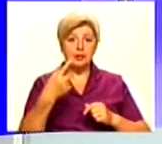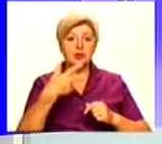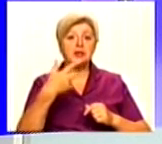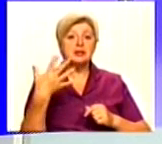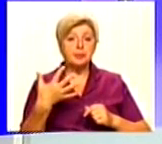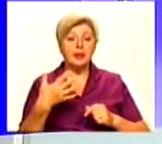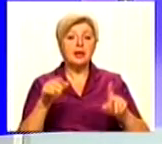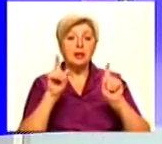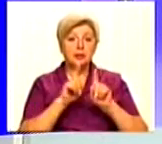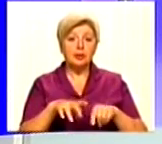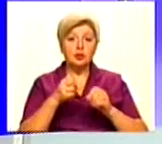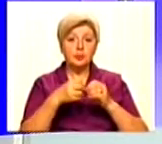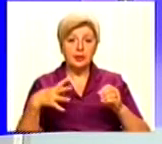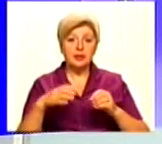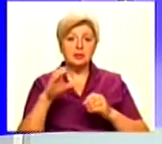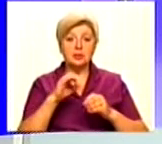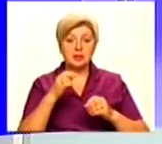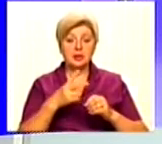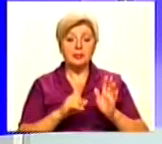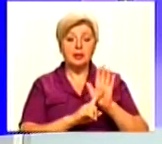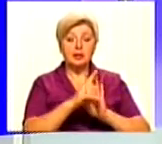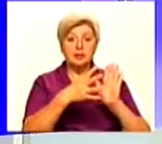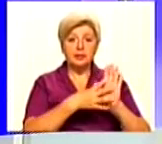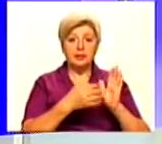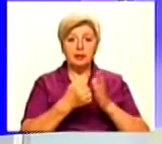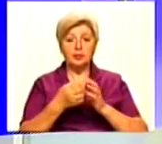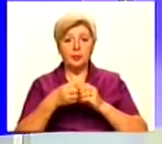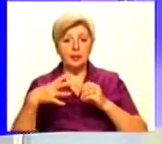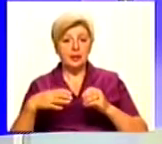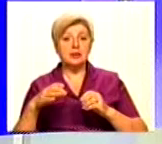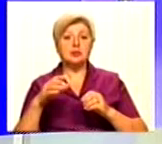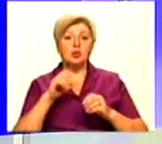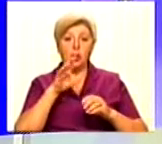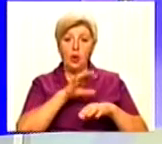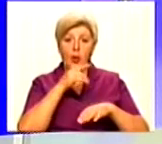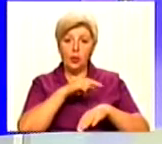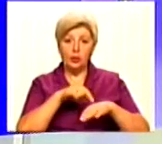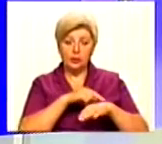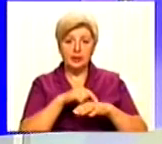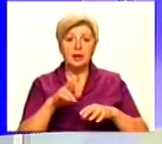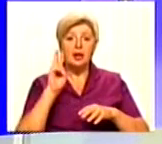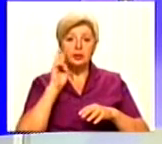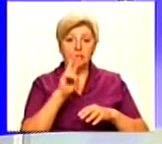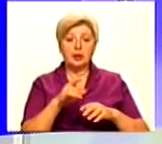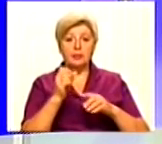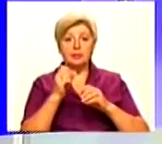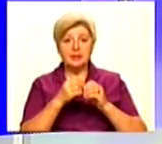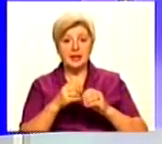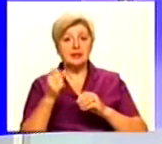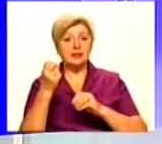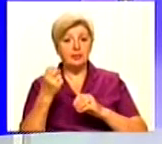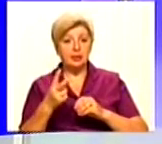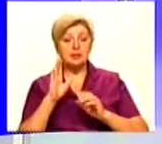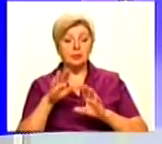Також 15 серпня із 9 до 15 години тролейбуси номерів 10 та 12 будуть